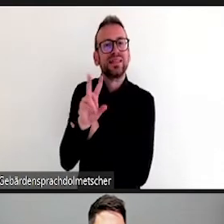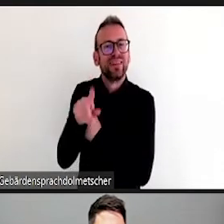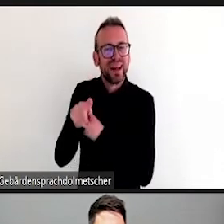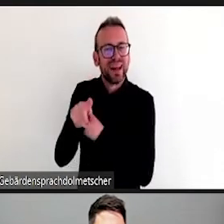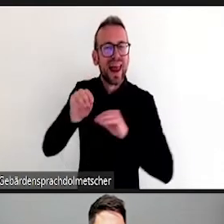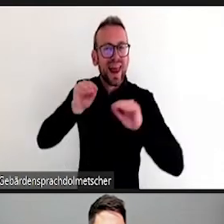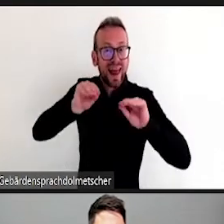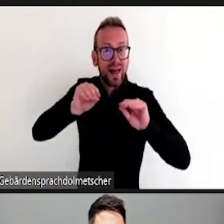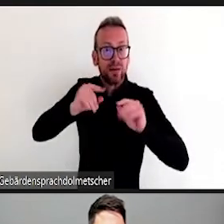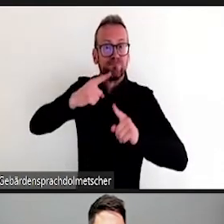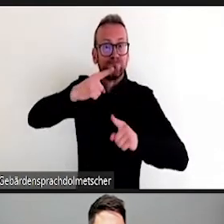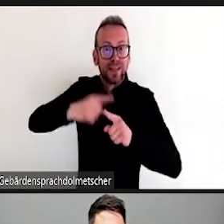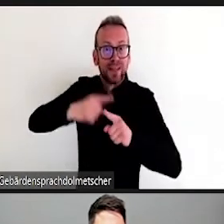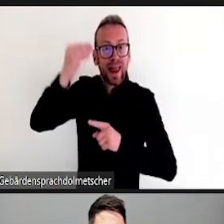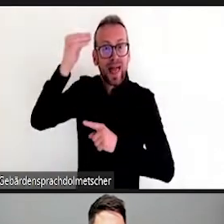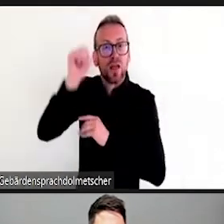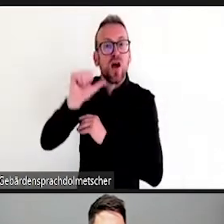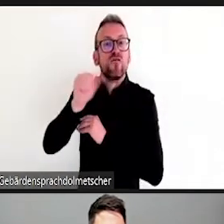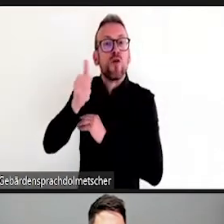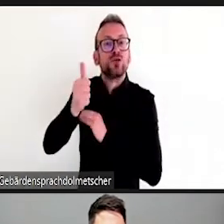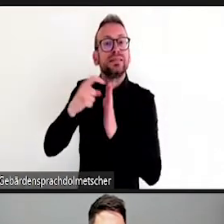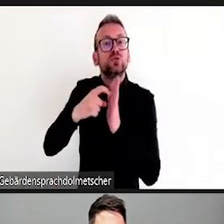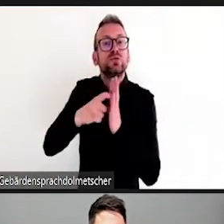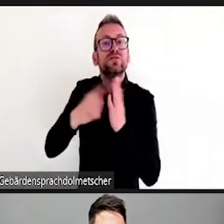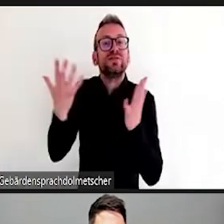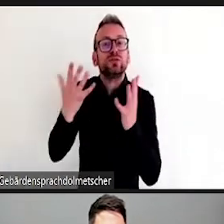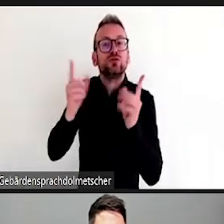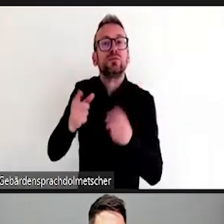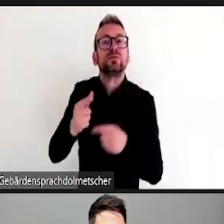Richtung Inklusion und Heterogenität berücksichtigen.